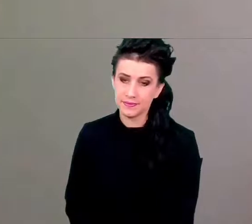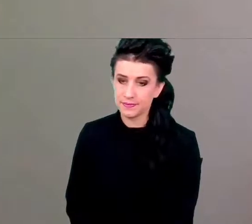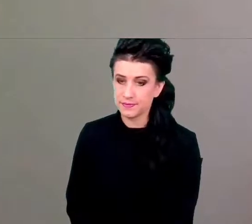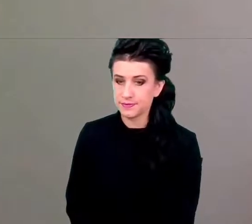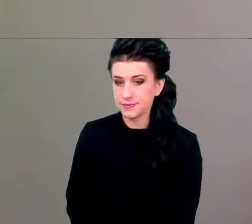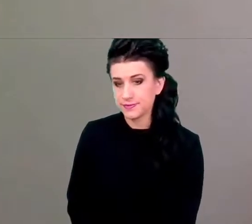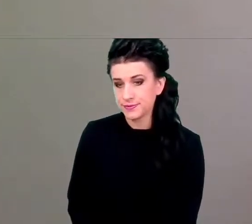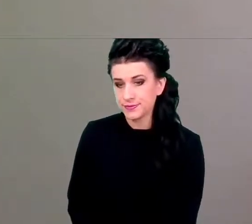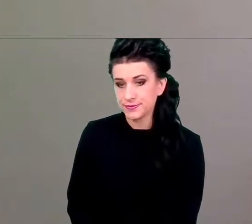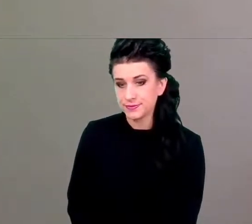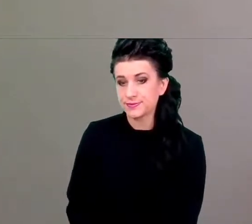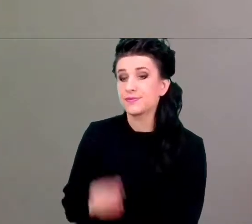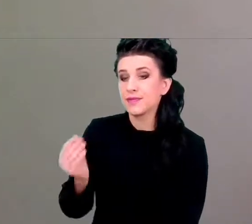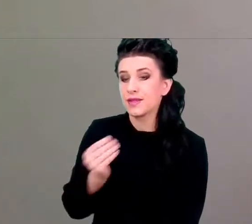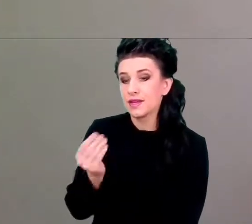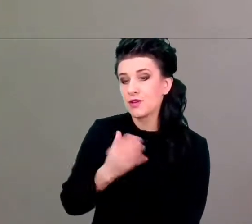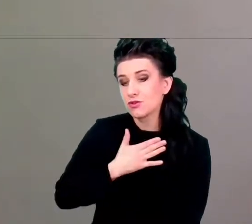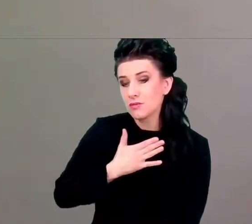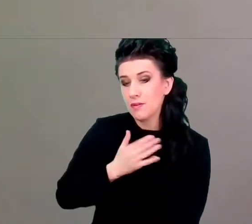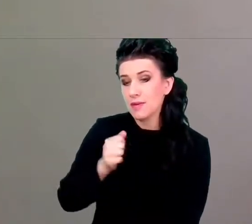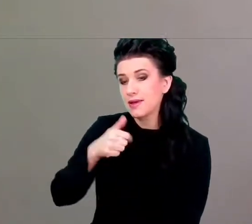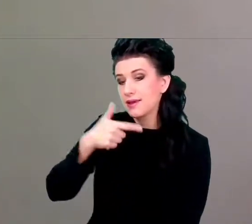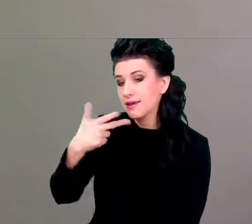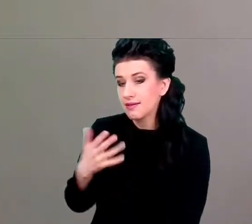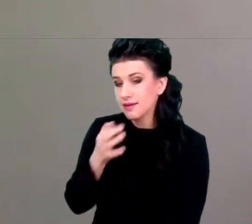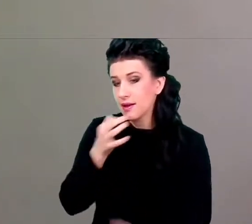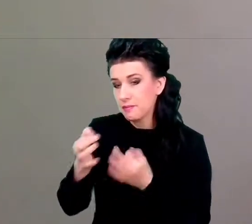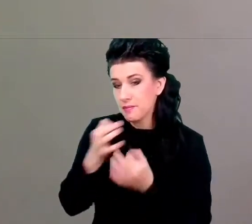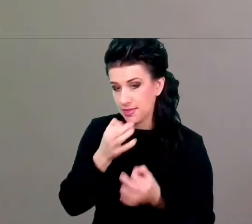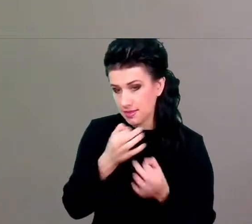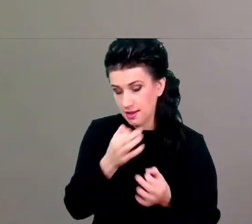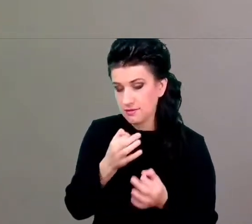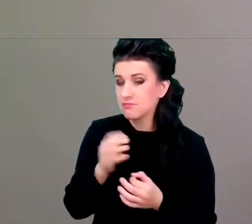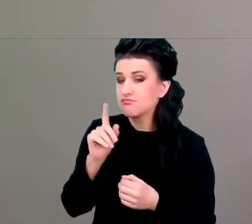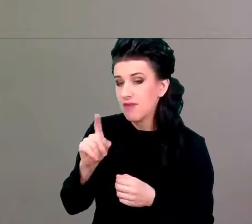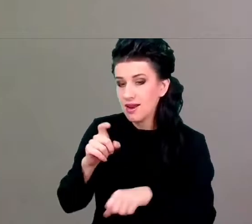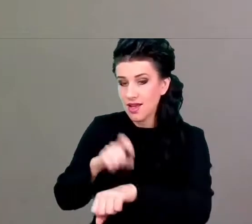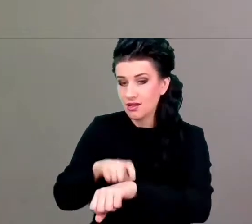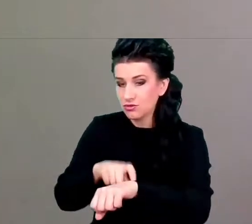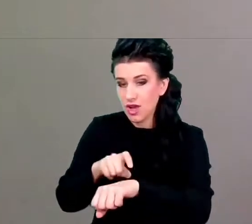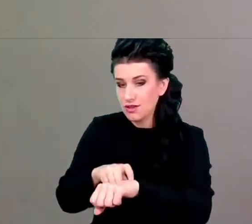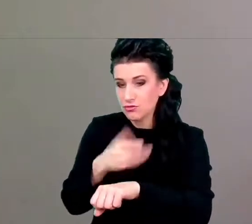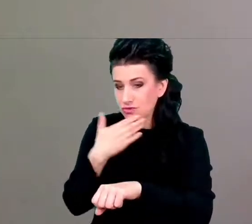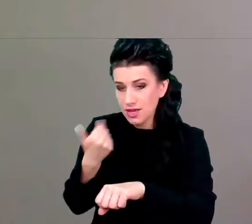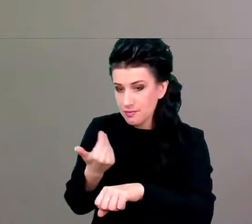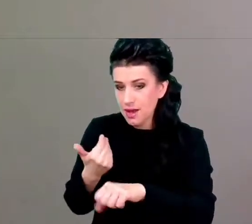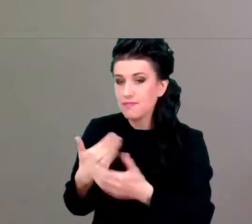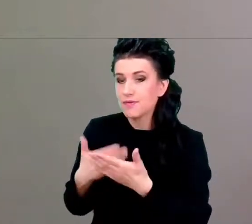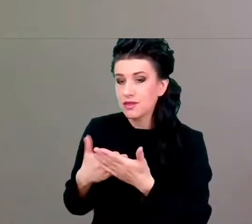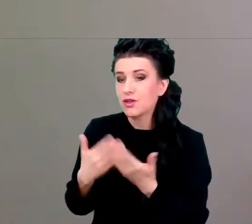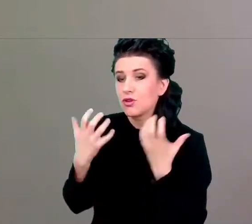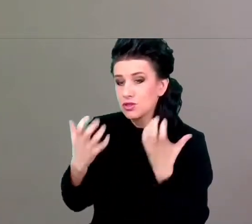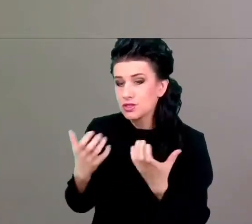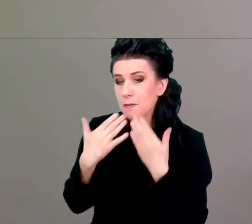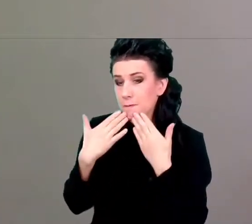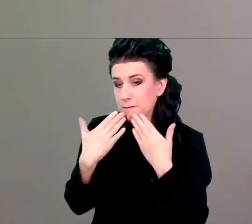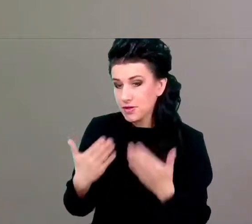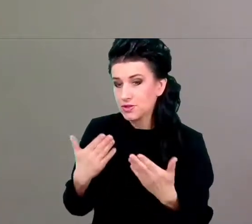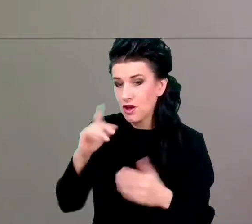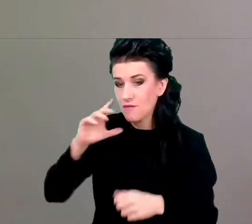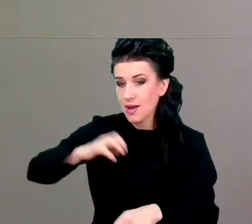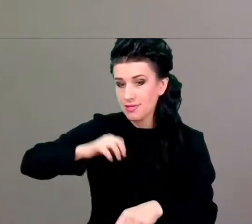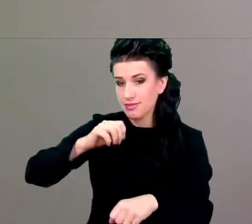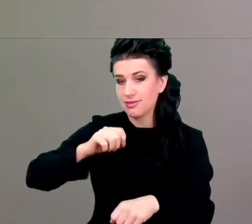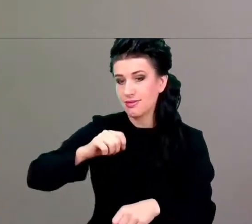Mamy jeszcze kilka pytań, jednak zaplanowany czas dobił końca. W związku z tym chcielibyśmy podziękować Panu doktorowi